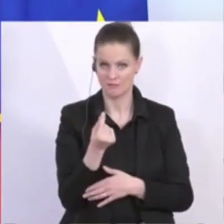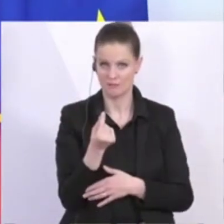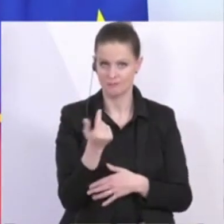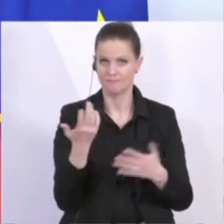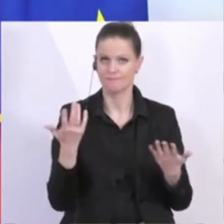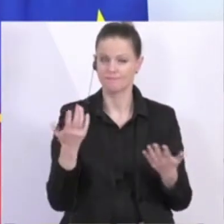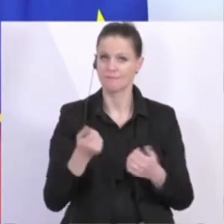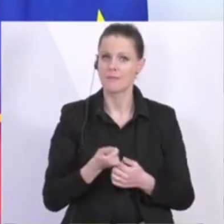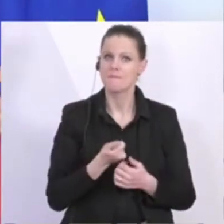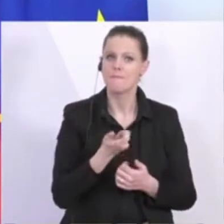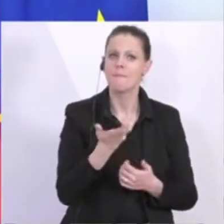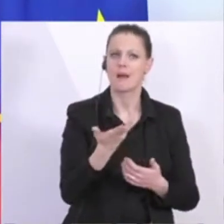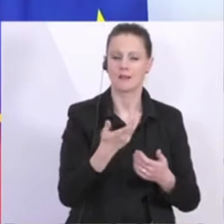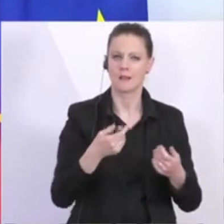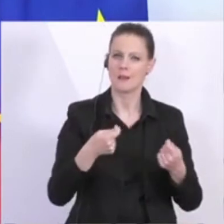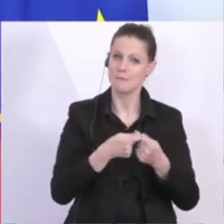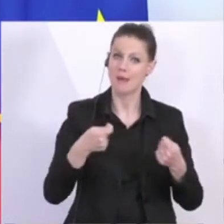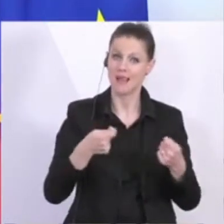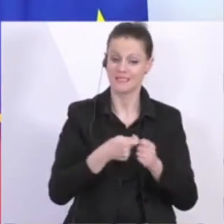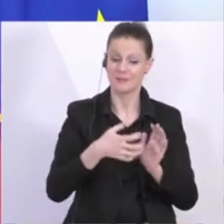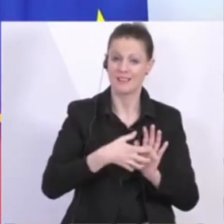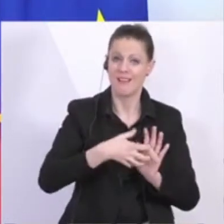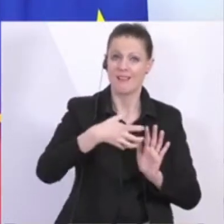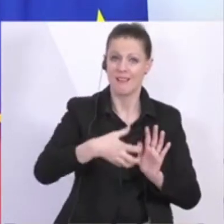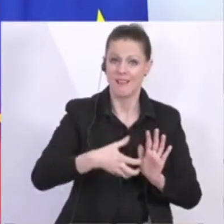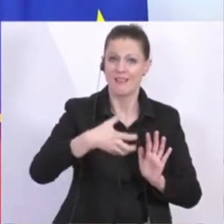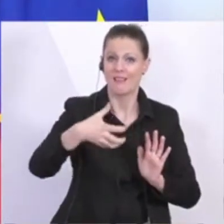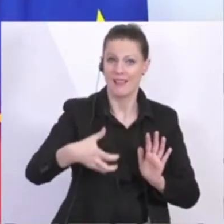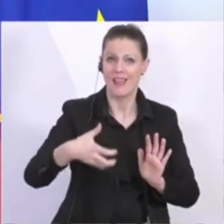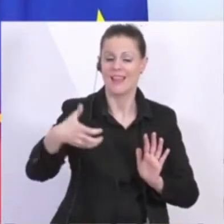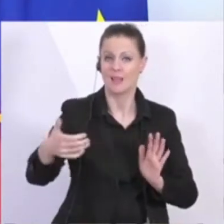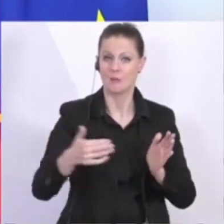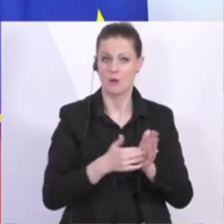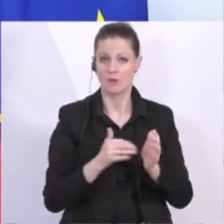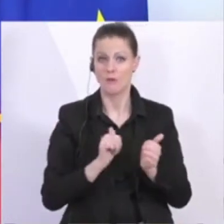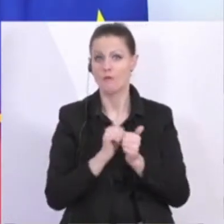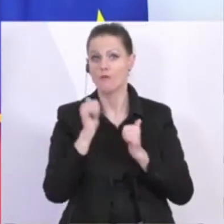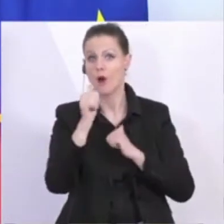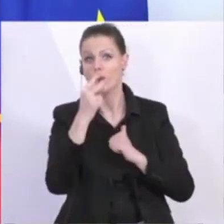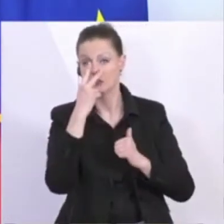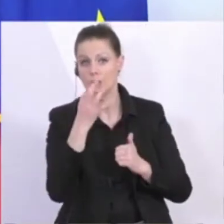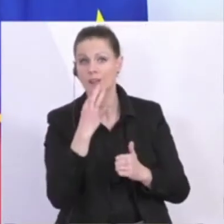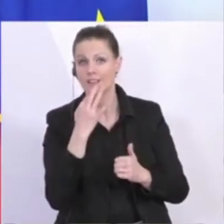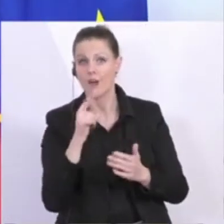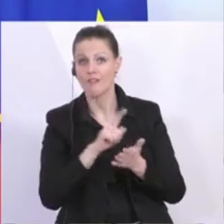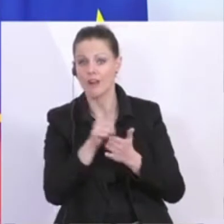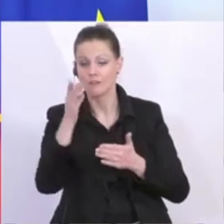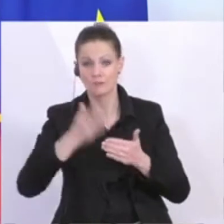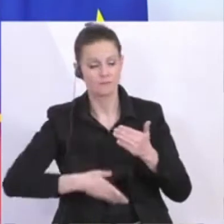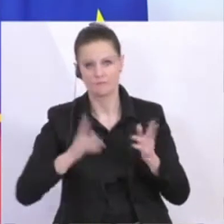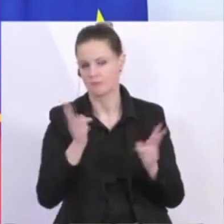Maßnahmen, möglicherweise länger anhalten, jedenfalls nicht genau prognostizierbar sind mit Tag jetzt. Aber